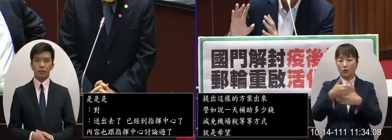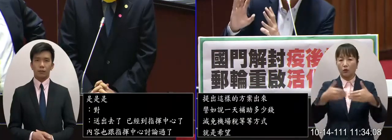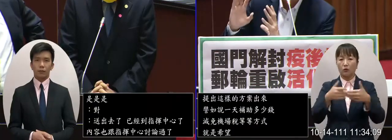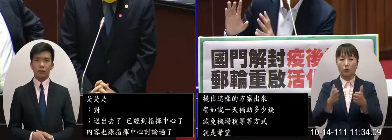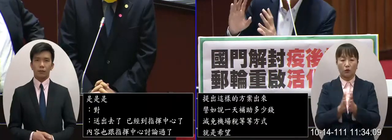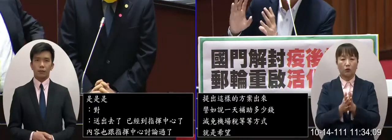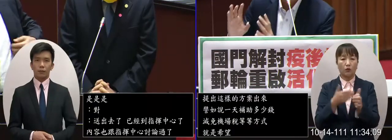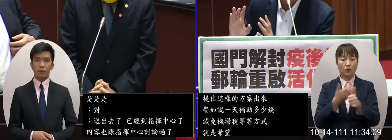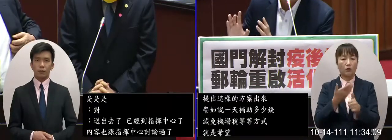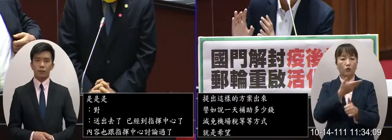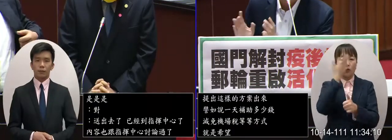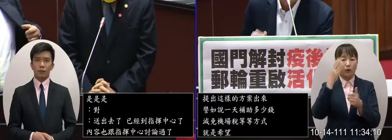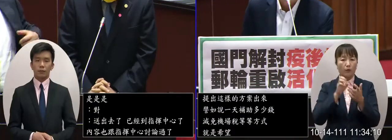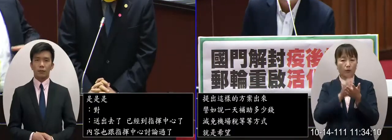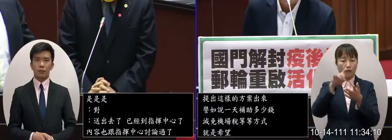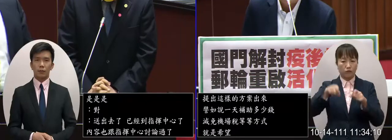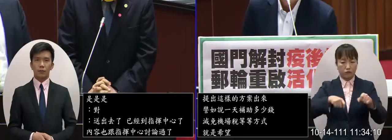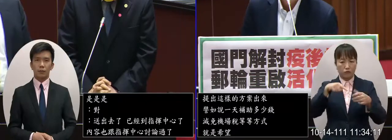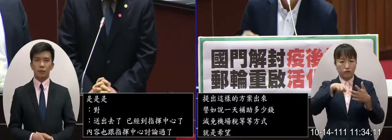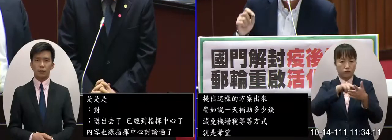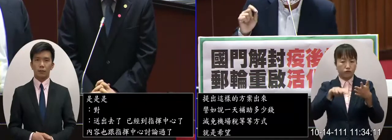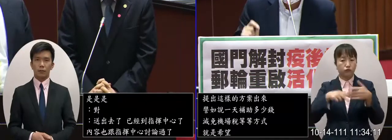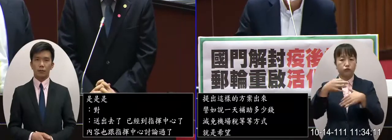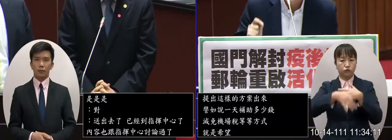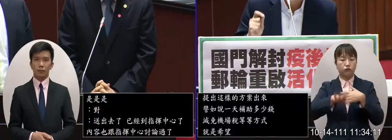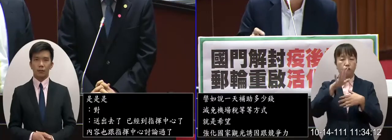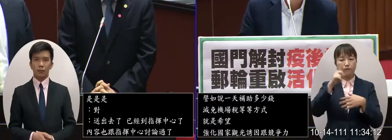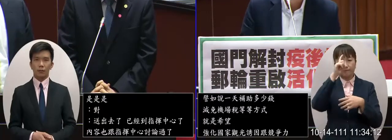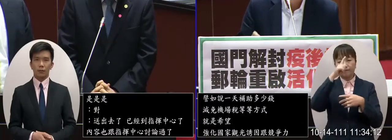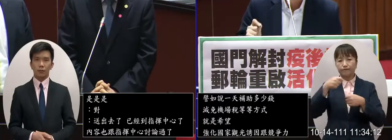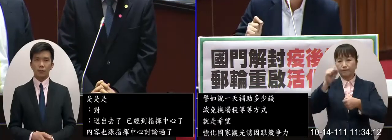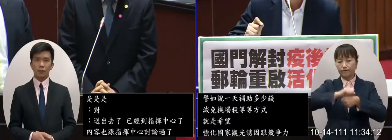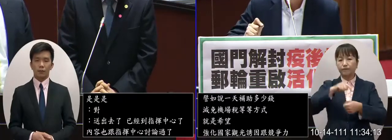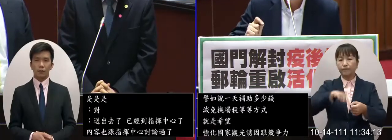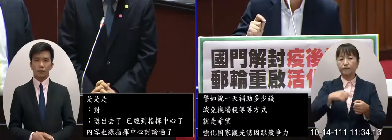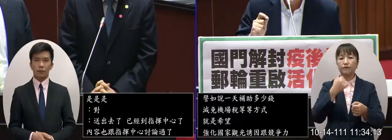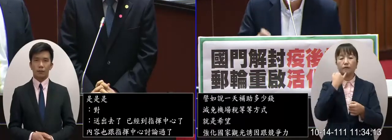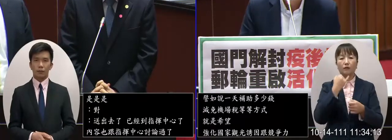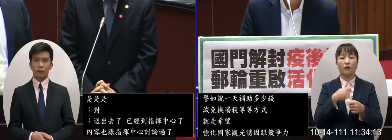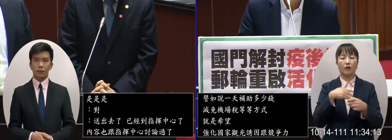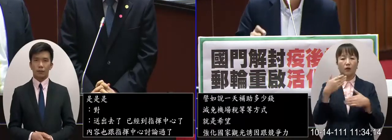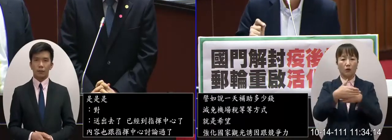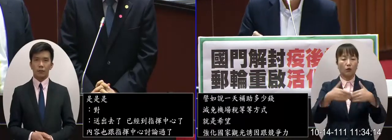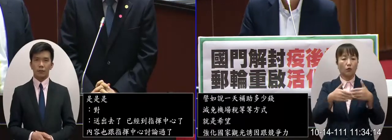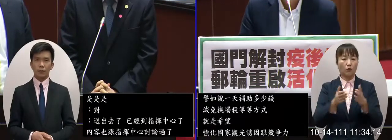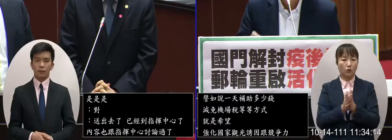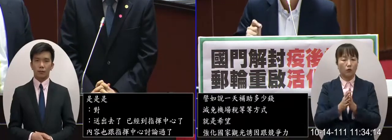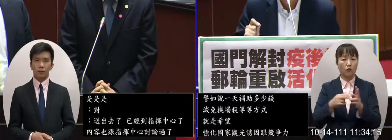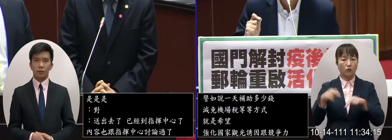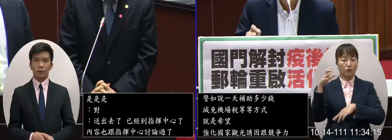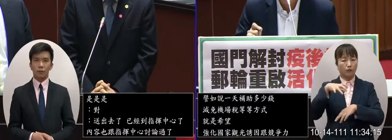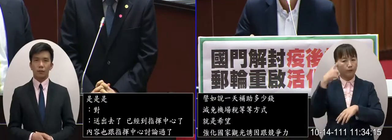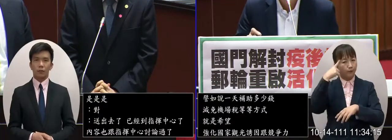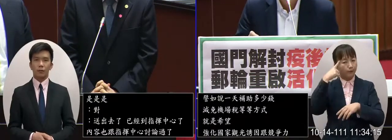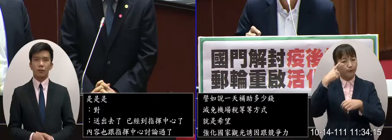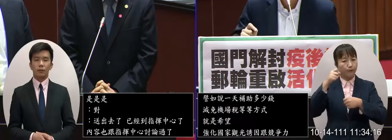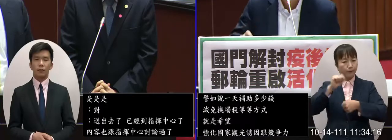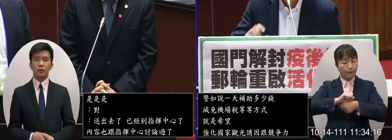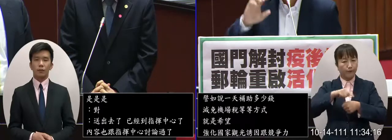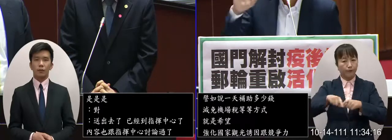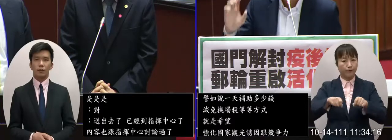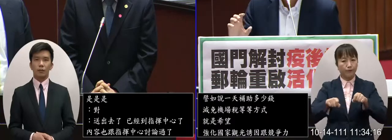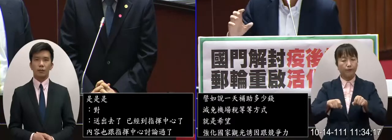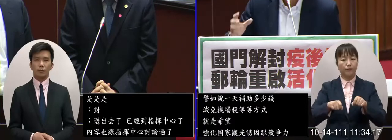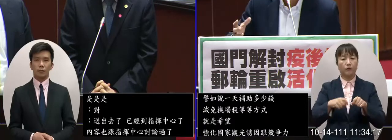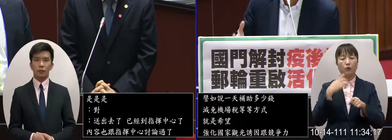通部所提的這個觀光的報告書沒有提到這一點所以我也期待說這個部分我們交通部行政院能不能來考慮一下我覺得